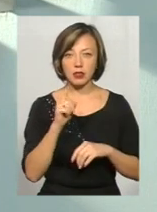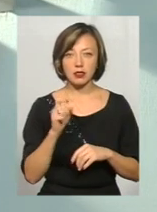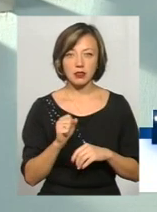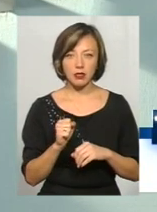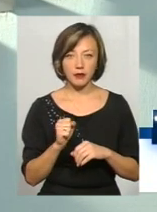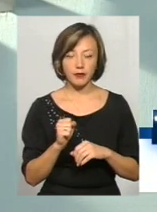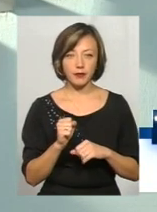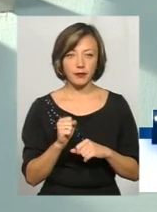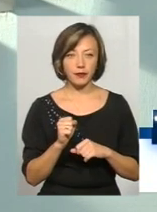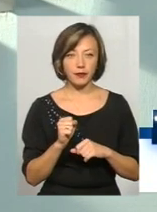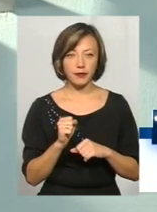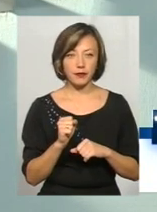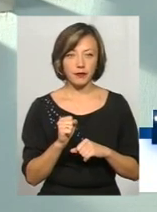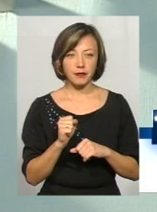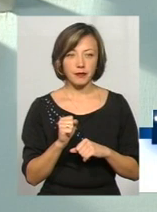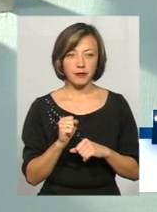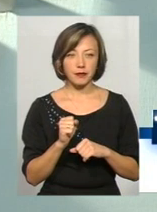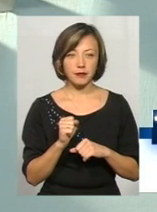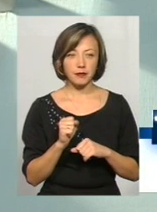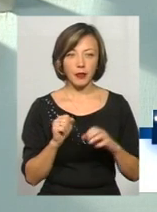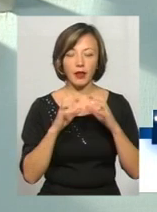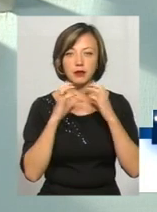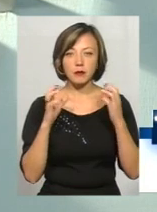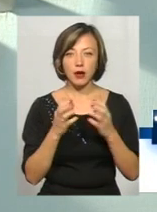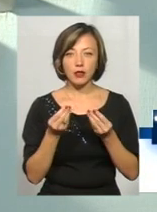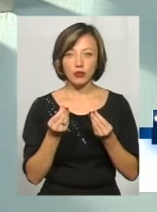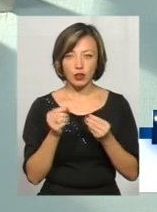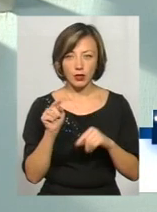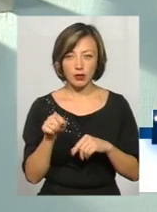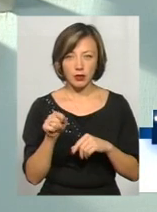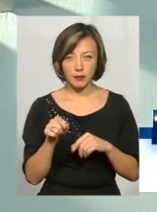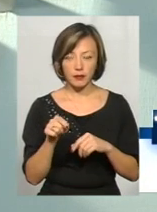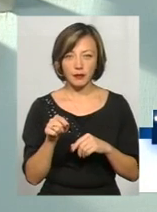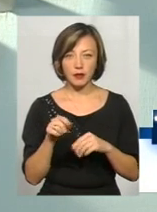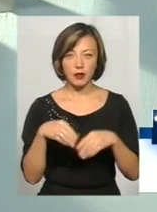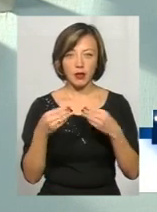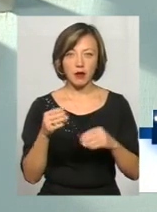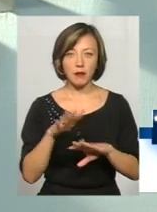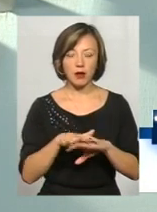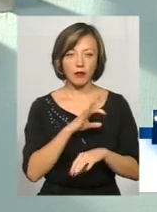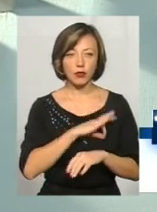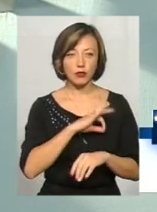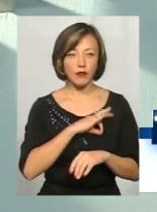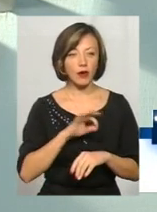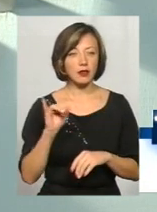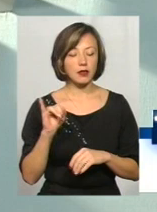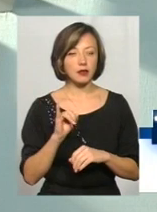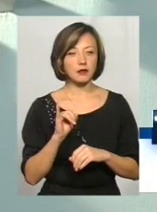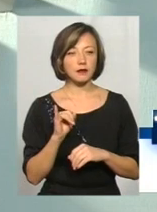збереження грошей тих, які йому дає банк користування. І